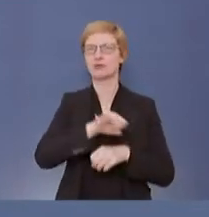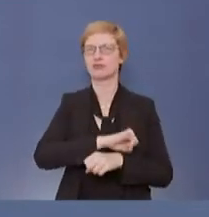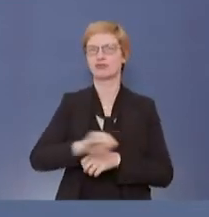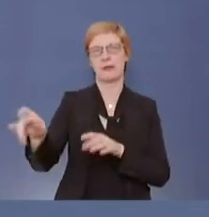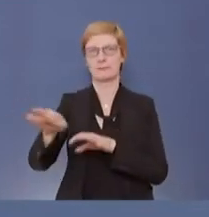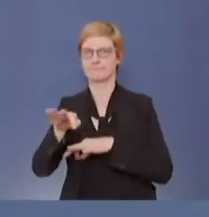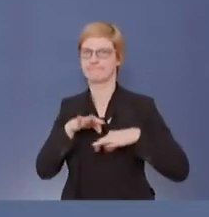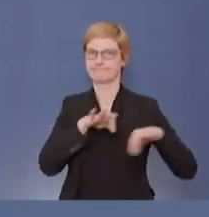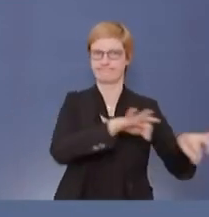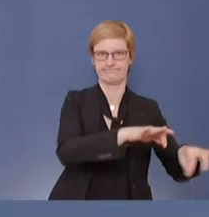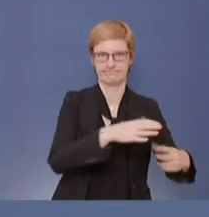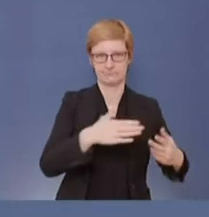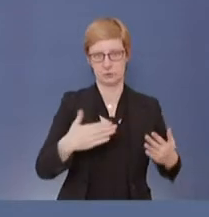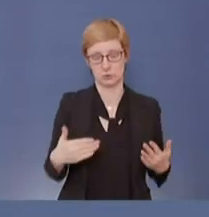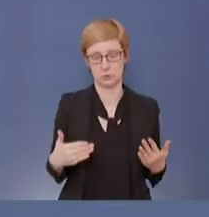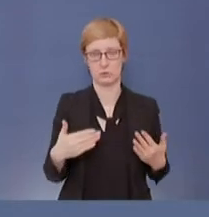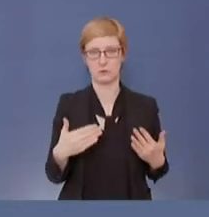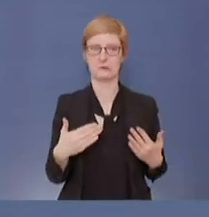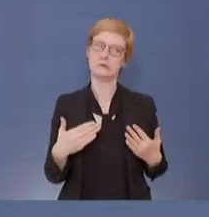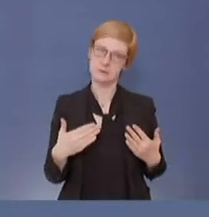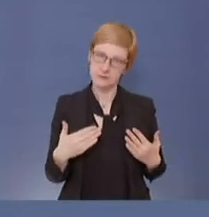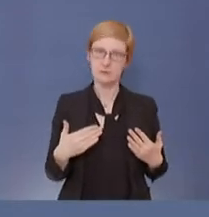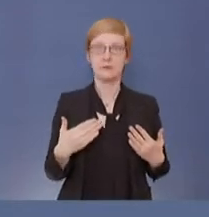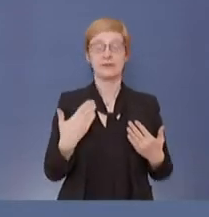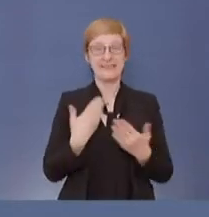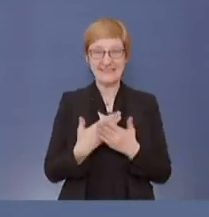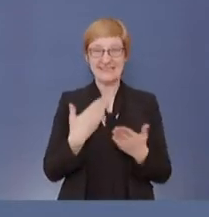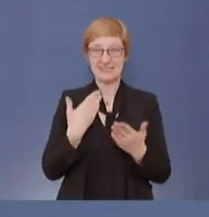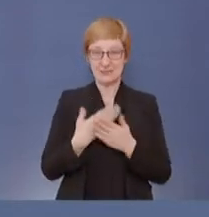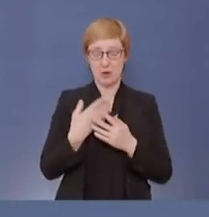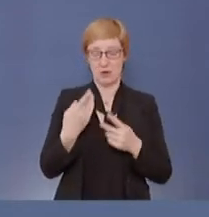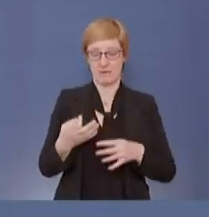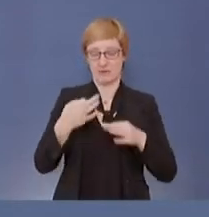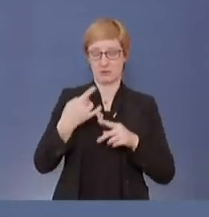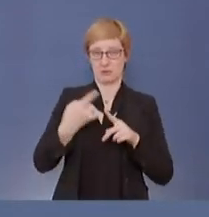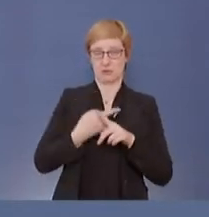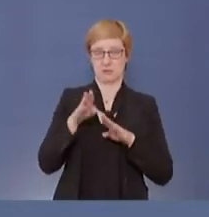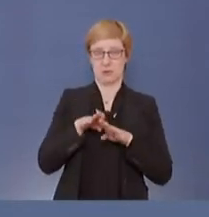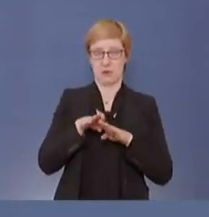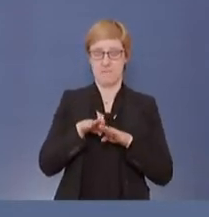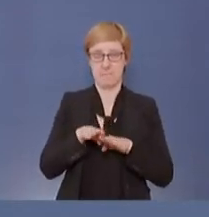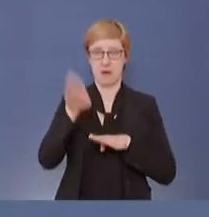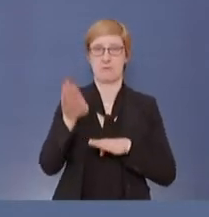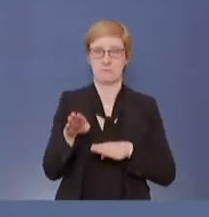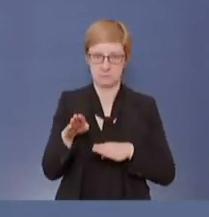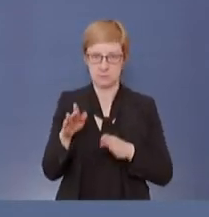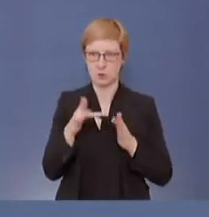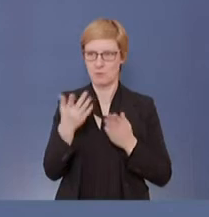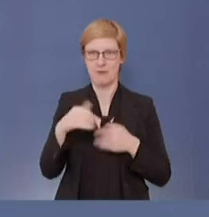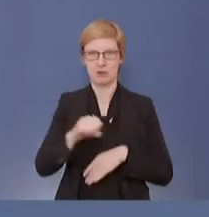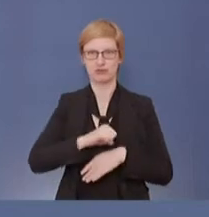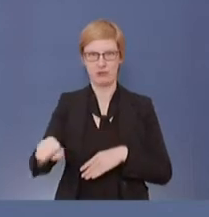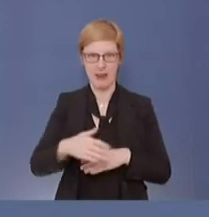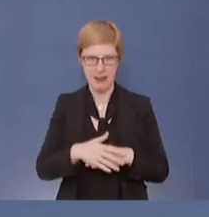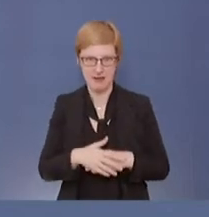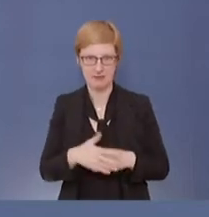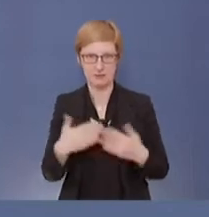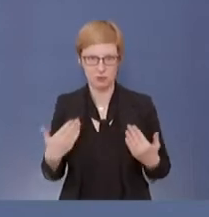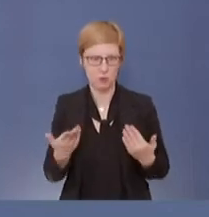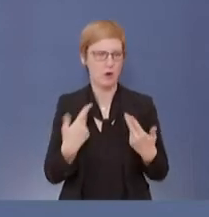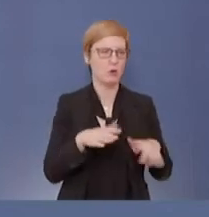bisher sagen. Und damit erklärt sich der enorme Anstieg, der ganz steile Anstieg der Infektionszahlen in Ländern wie